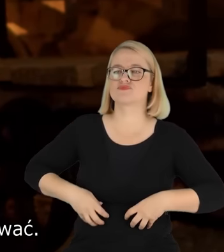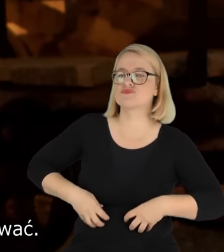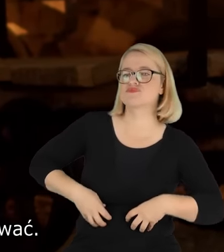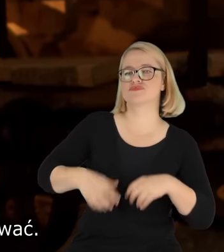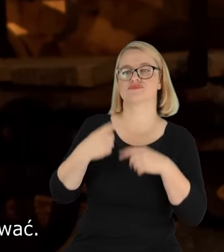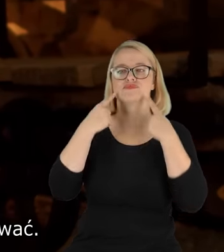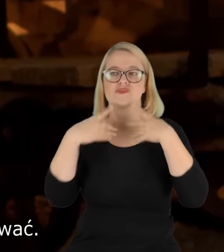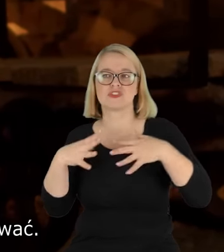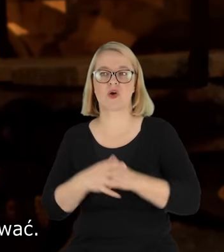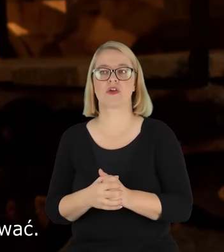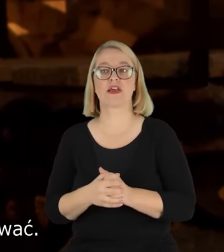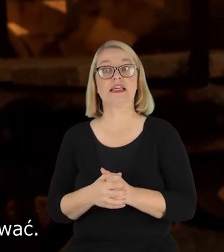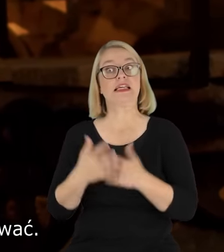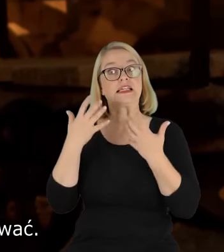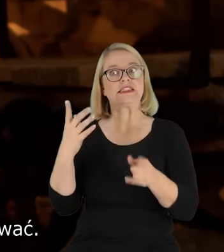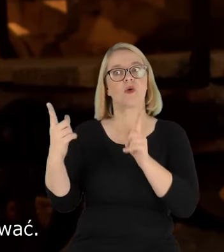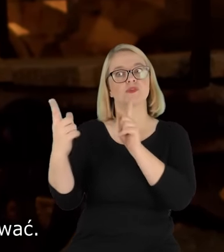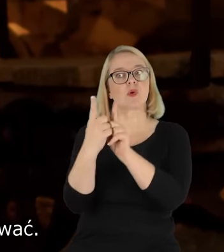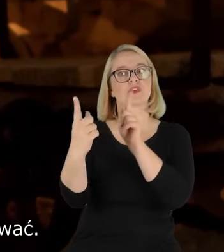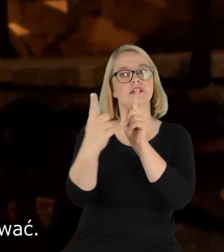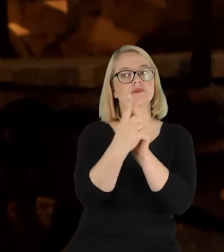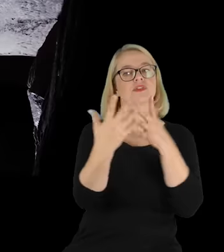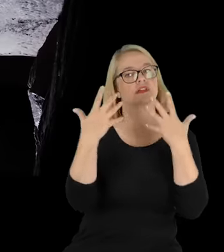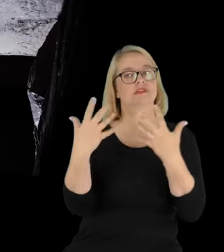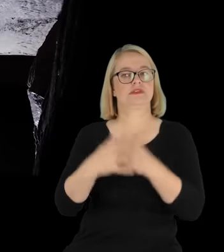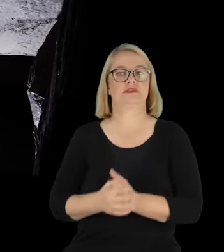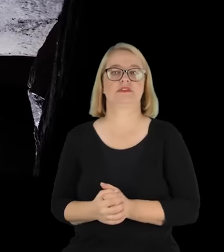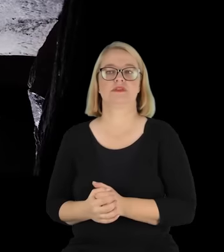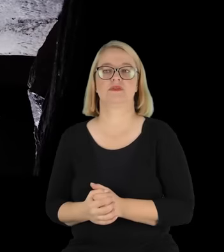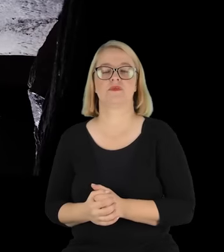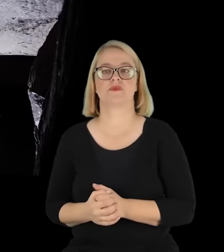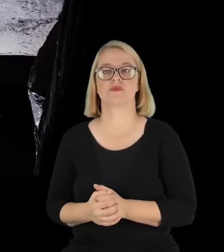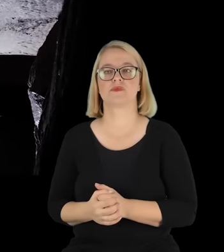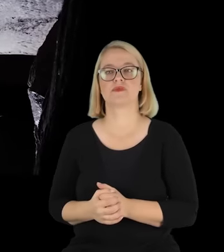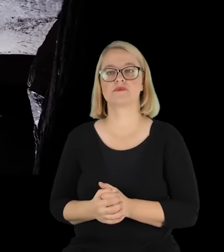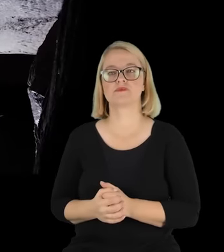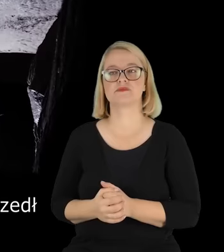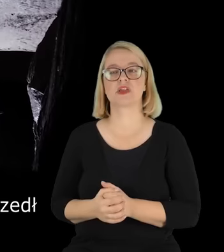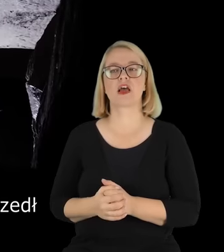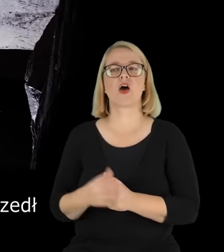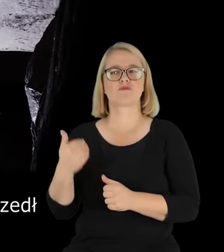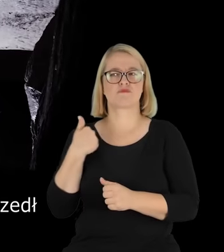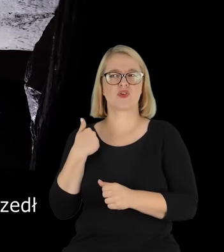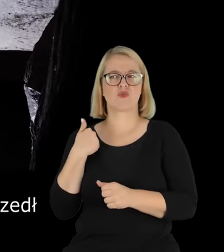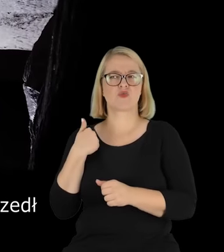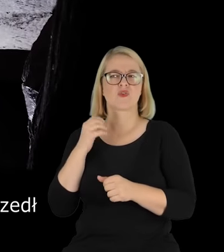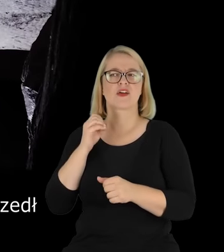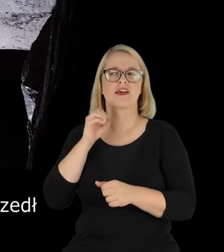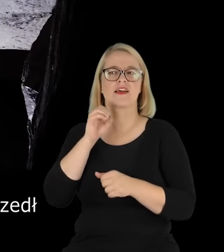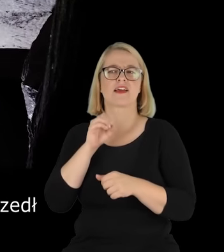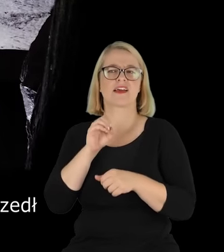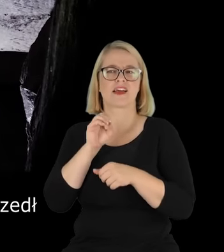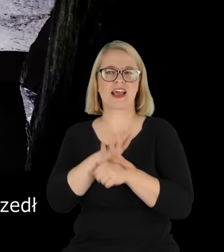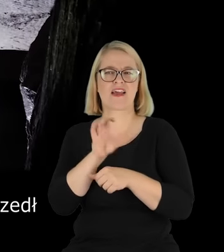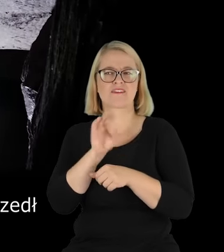i chciało się z tym człowiekiem obcować. Później dostał ten krwotok. Jeszcze jak do mnie,